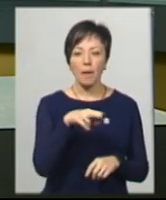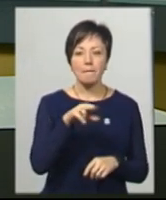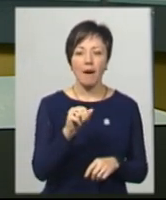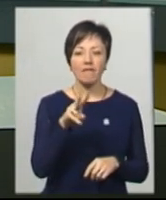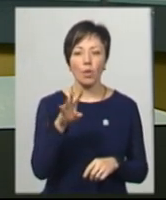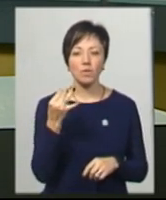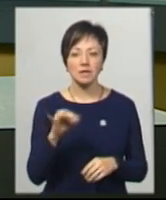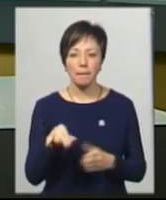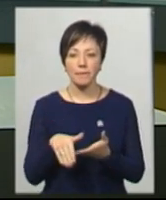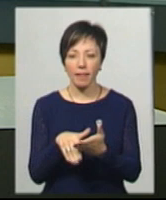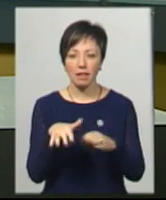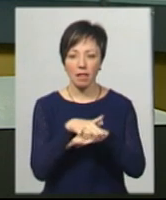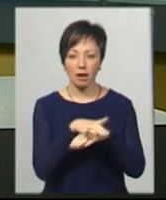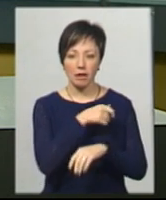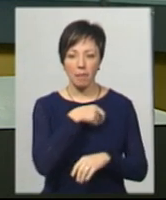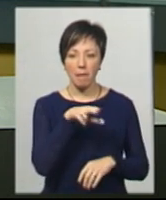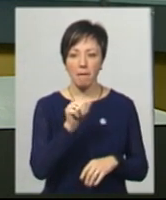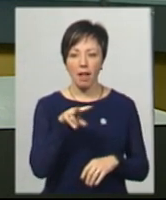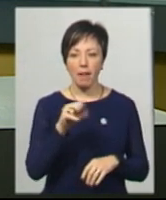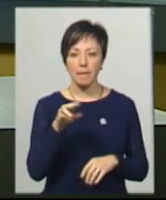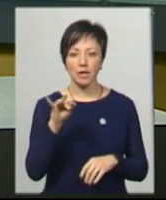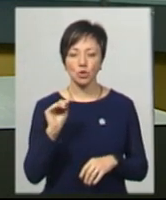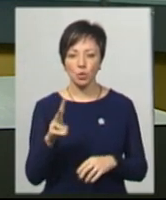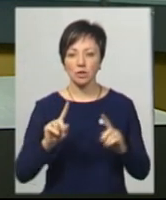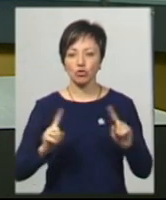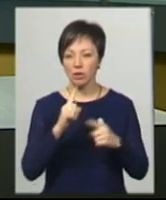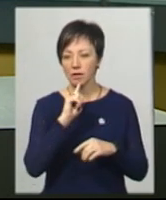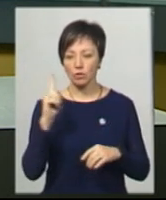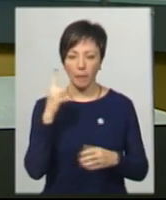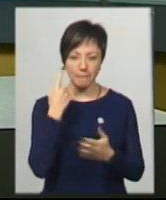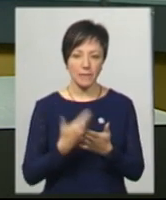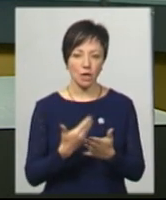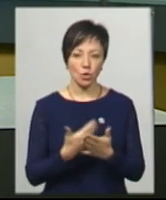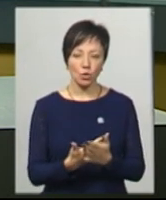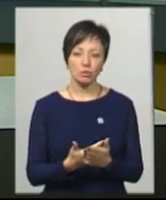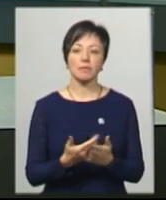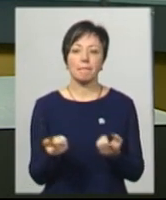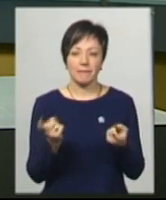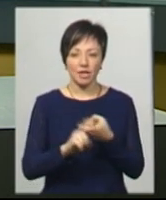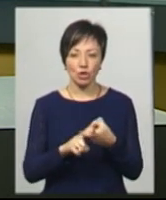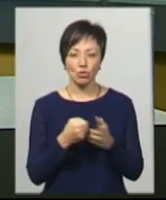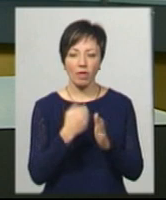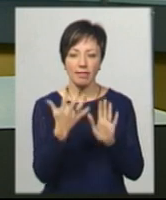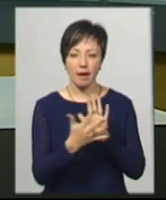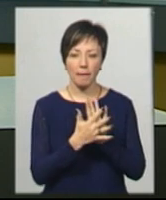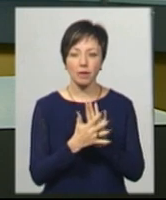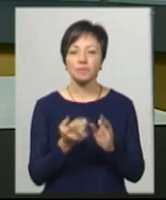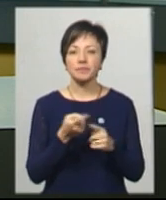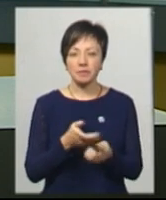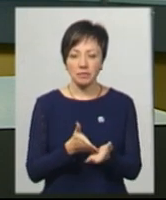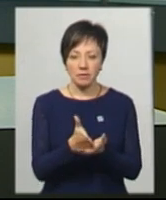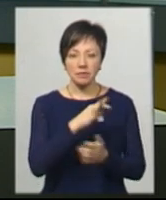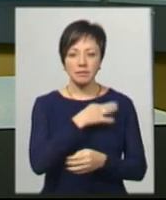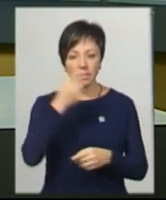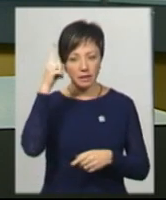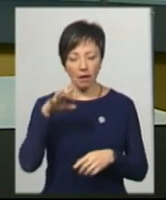помічника, нардепа Миколи Паламарчука, заарештували рік тому. Його підозрюють у причетності до нападу. Він, за версією слідства, знав